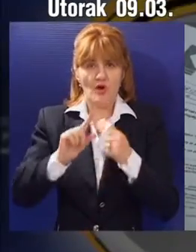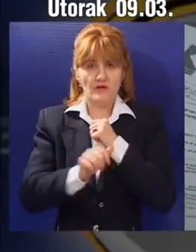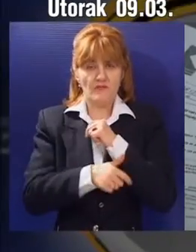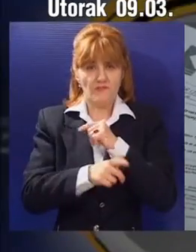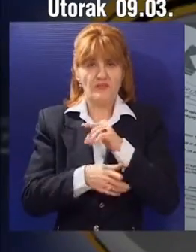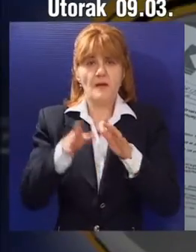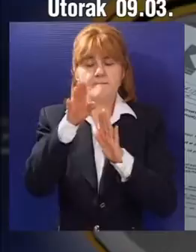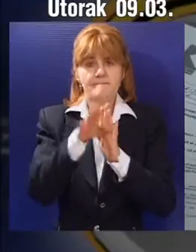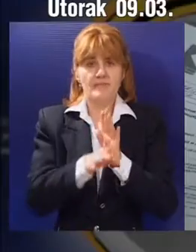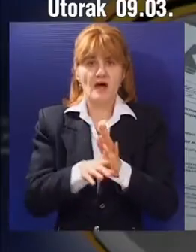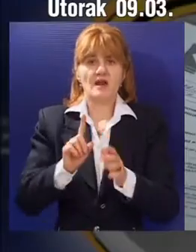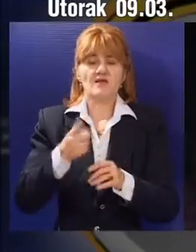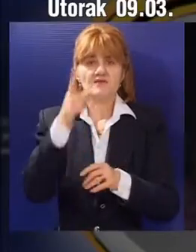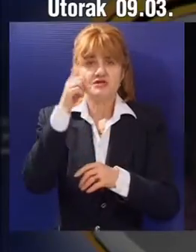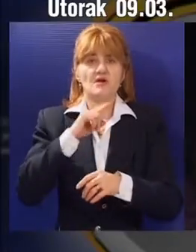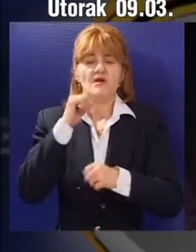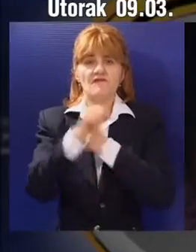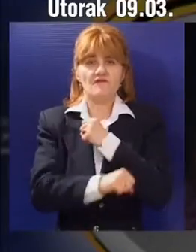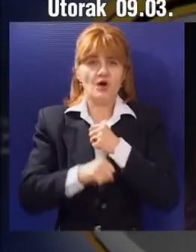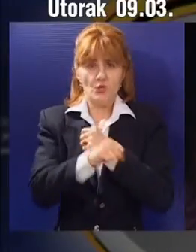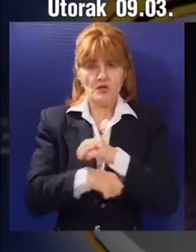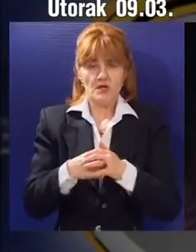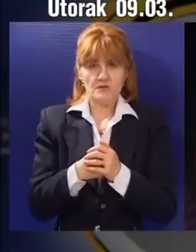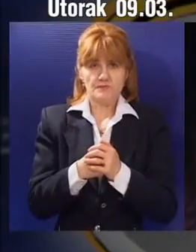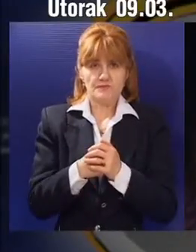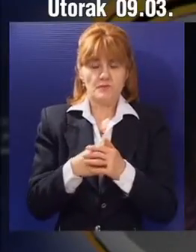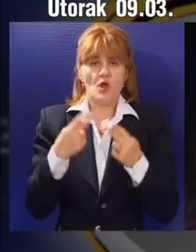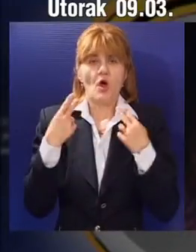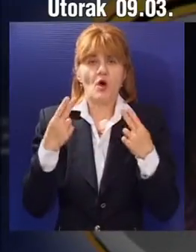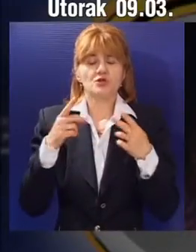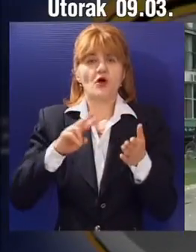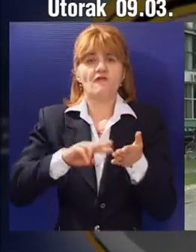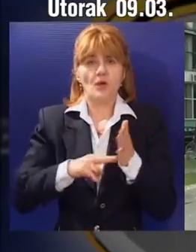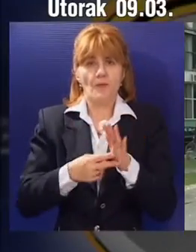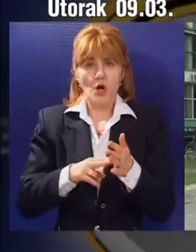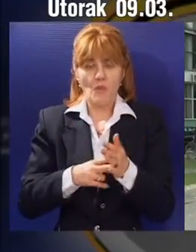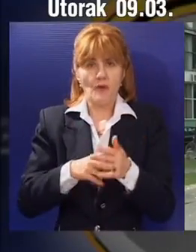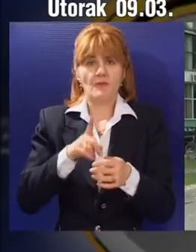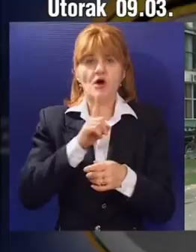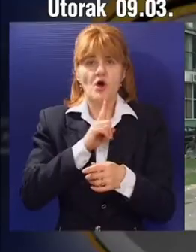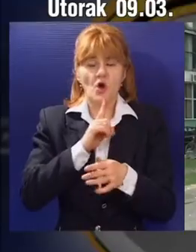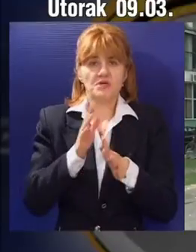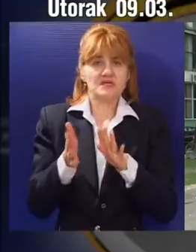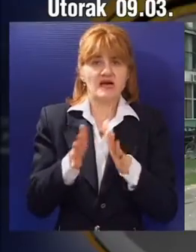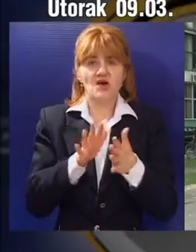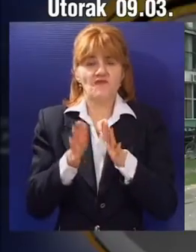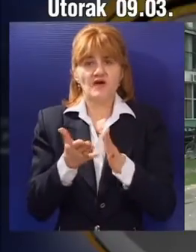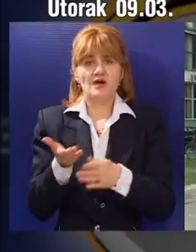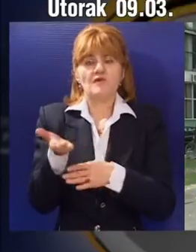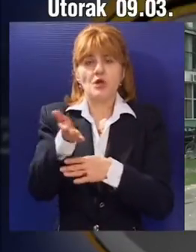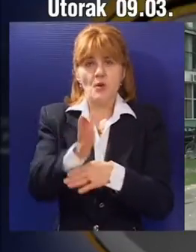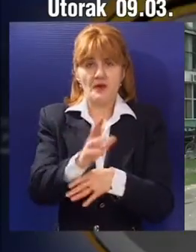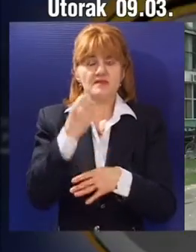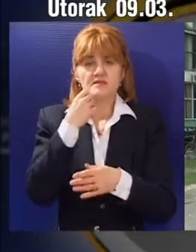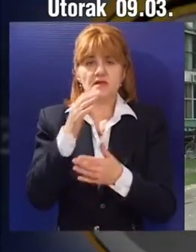mali je broj onih sa višom ili visokom stručnom spremom. Osnovni problem koji će se verovatno predstaviti kada